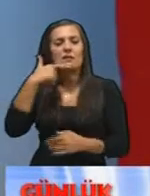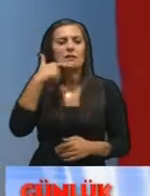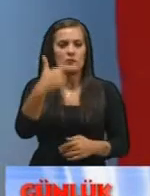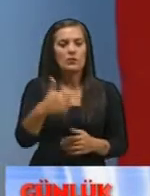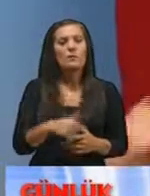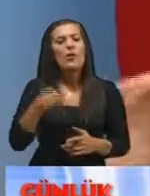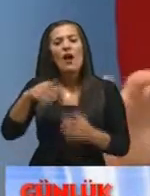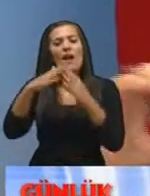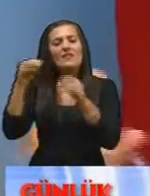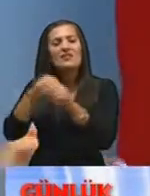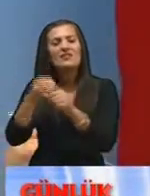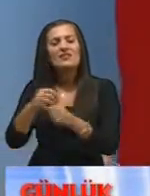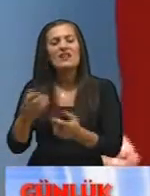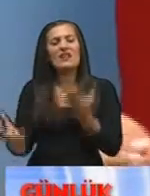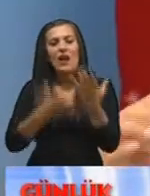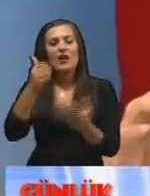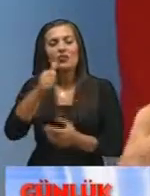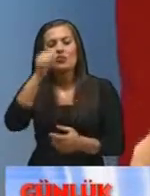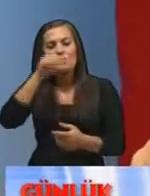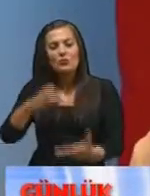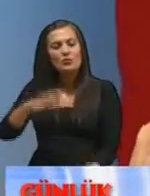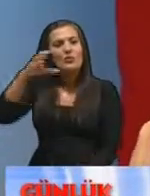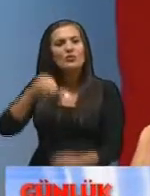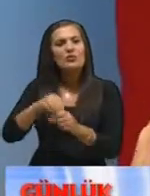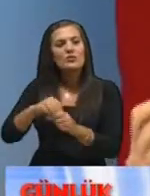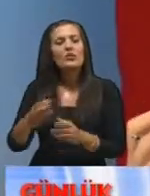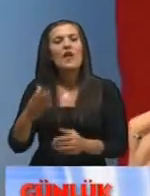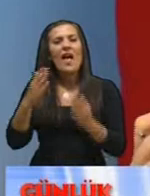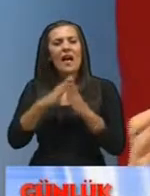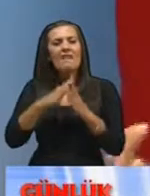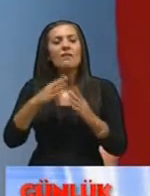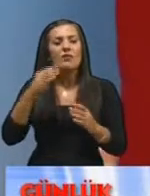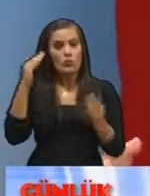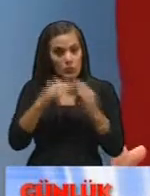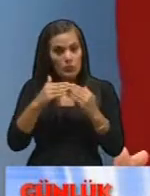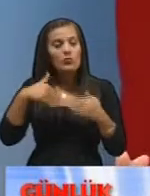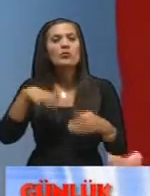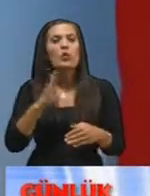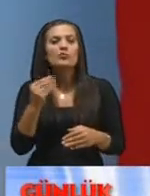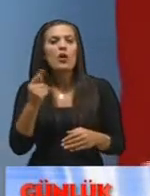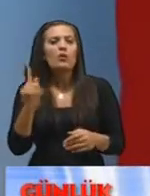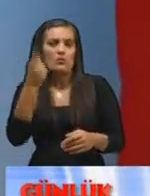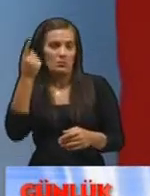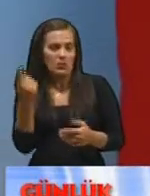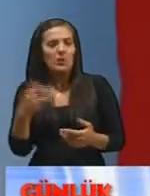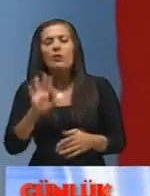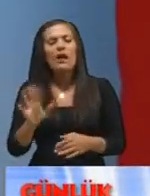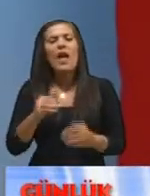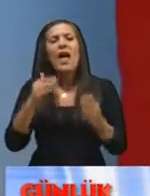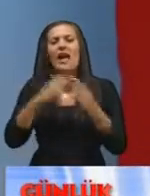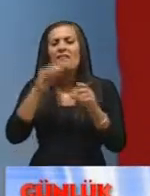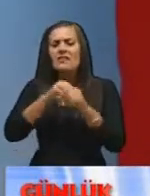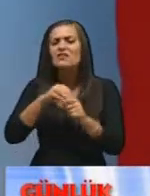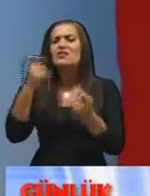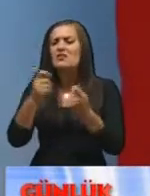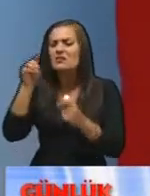evlerde yangın tipi bulundurmak ev tipi uygun mudur yoksa çok fantastik bir hareket mi? yoksa doğru bulundurabiliriz